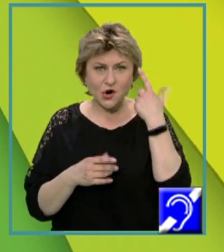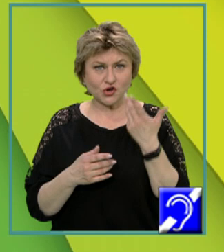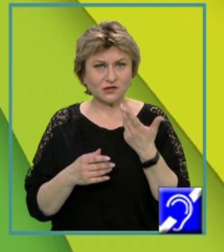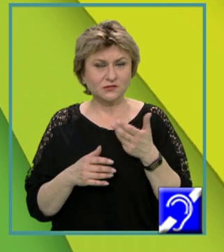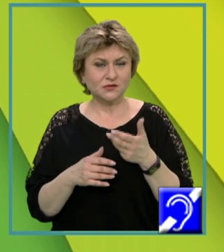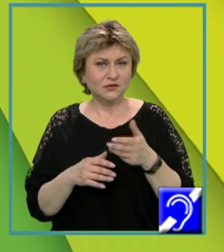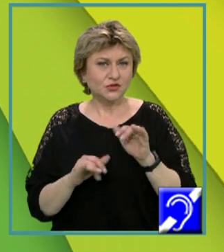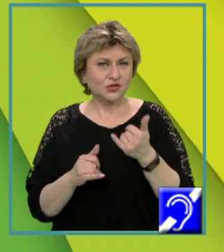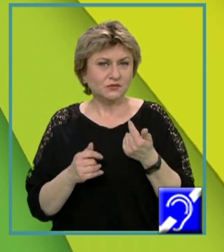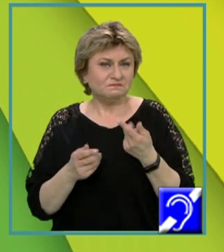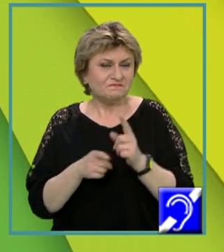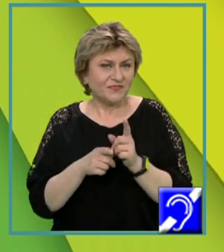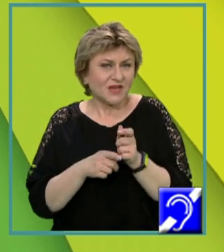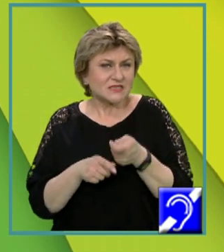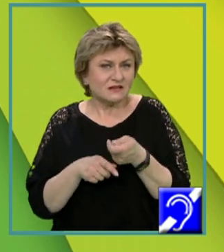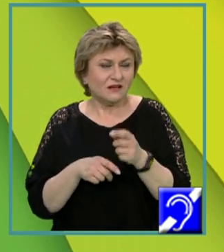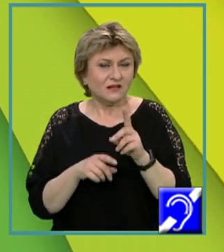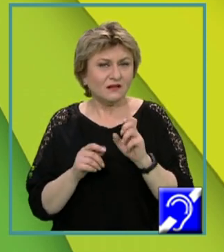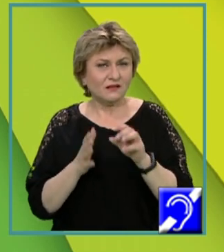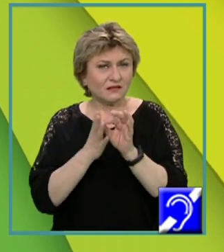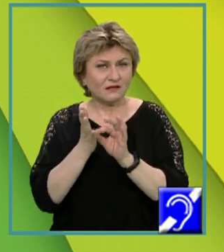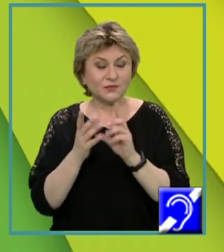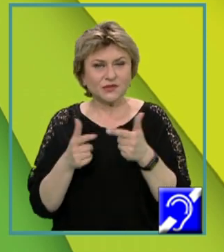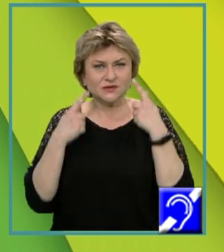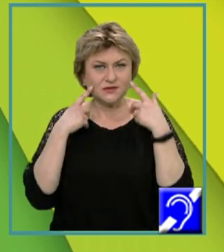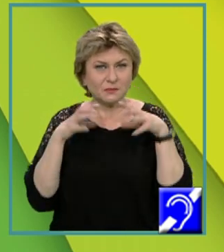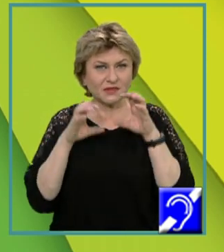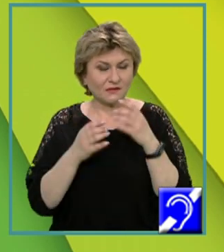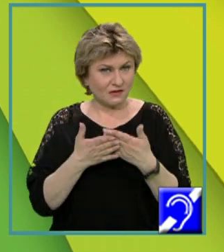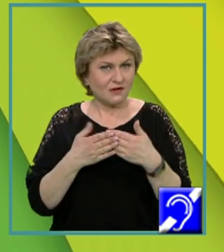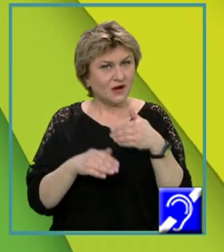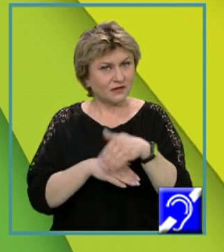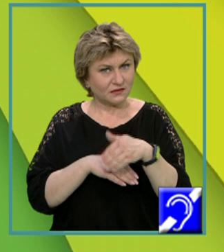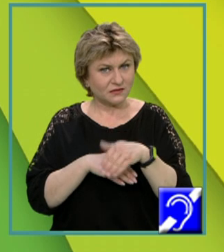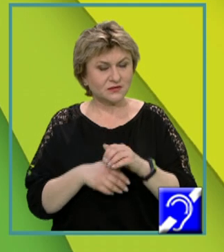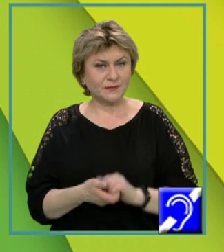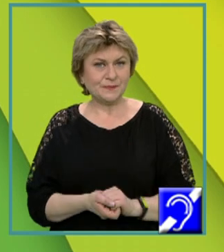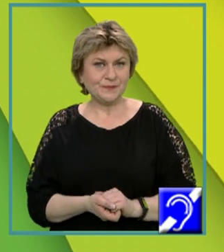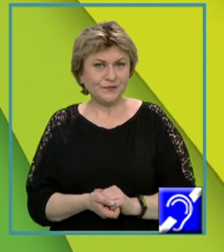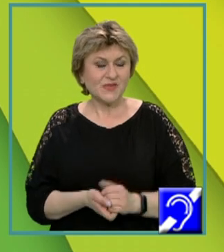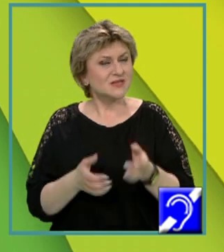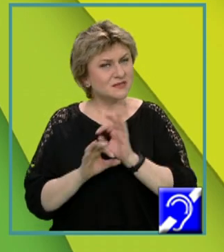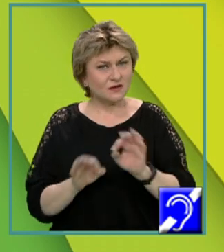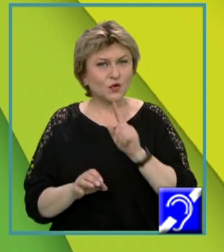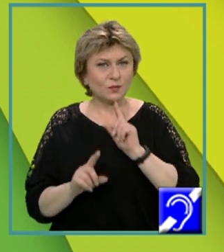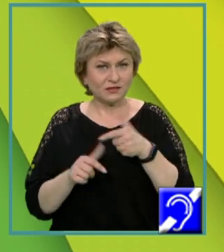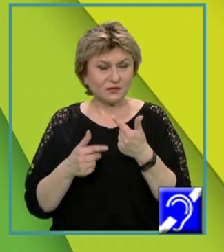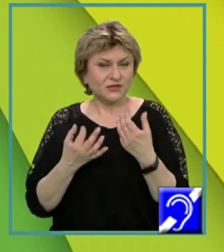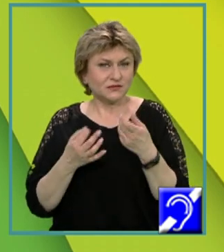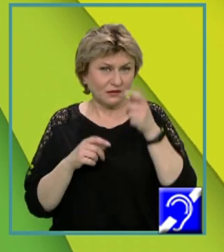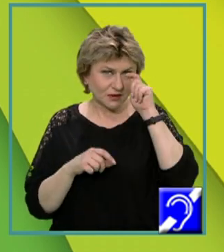un tip al datelor care pot fi reținute la acea adresă. Desigur, numele trebuie să